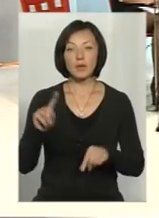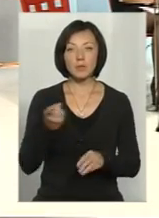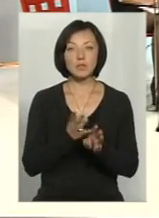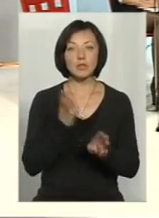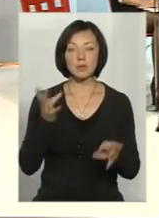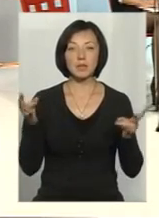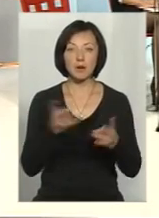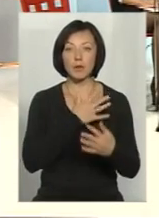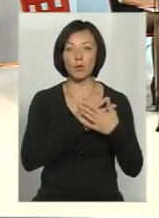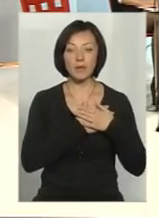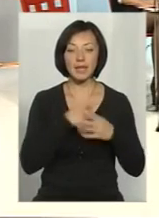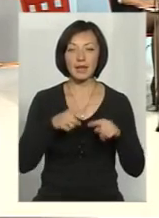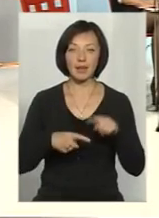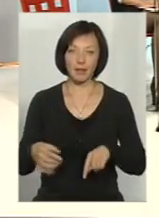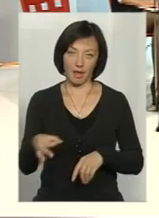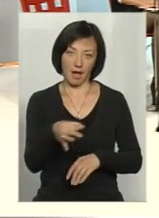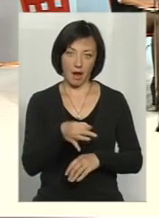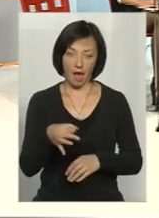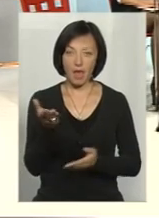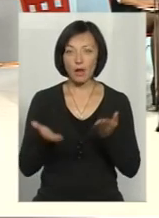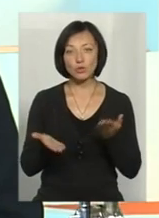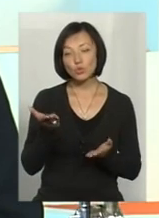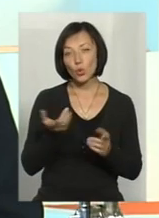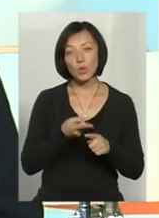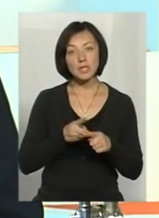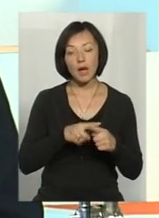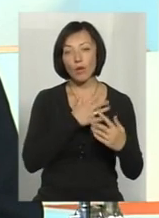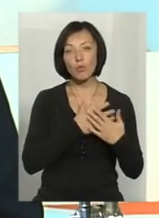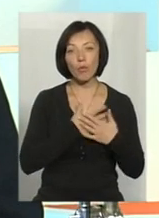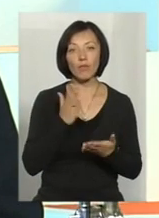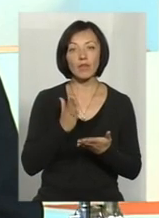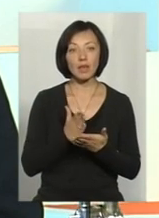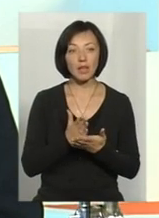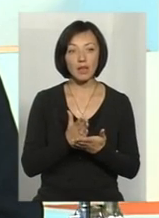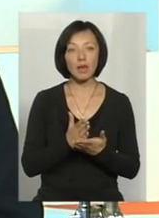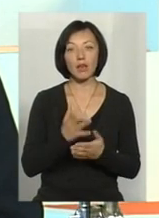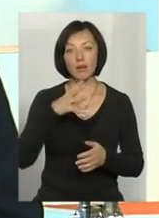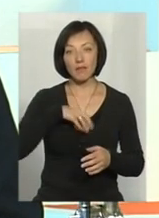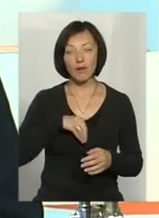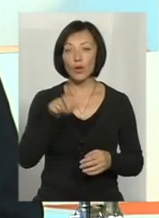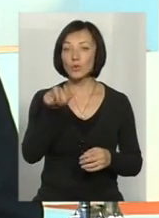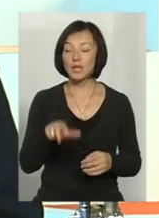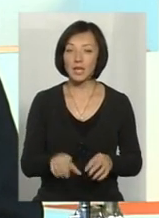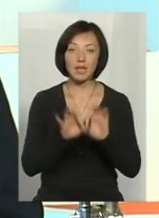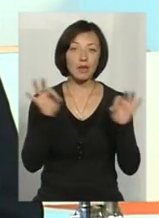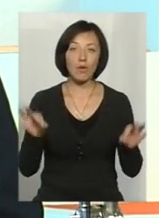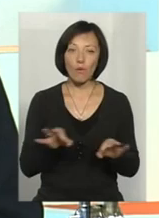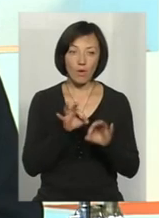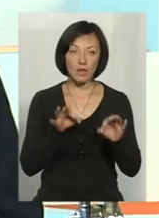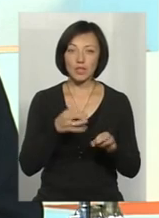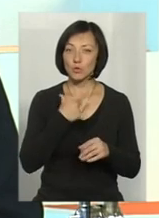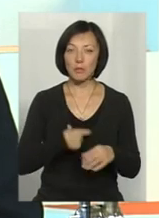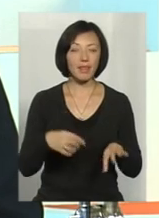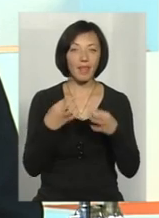треба любити рідний край. Тому що, якщо ця любов є в людині, ніколи вона собі не